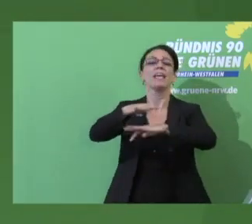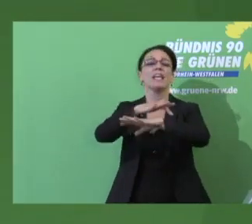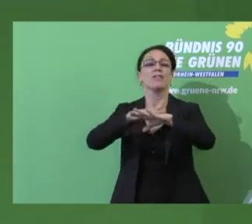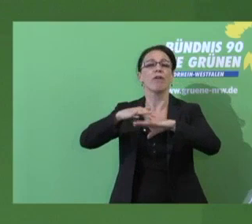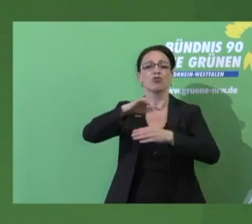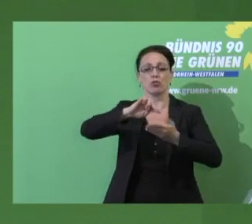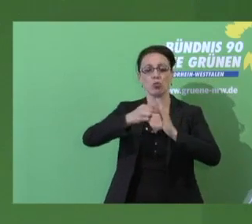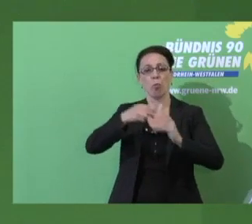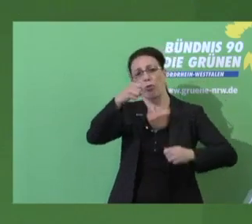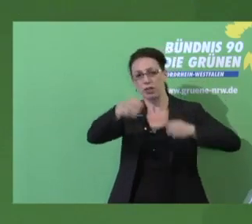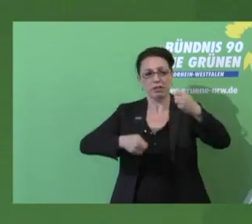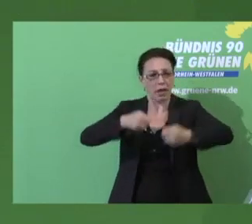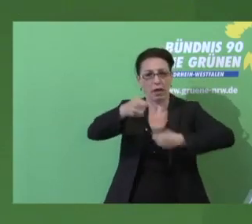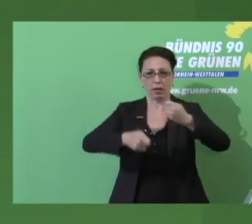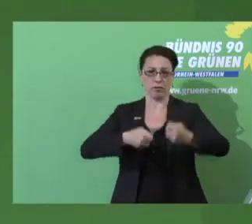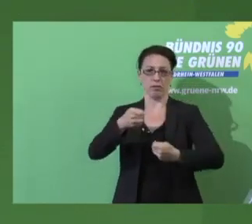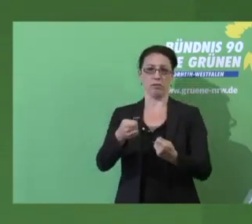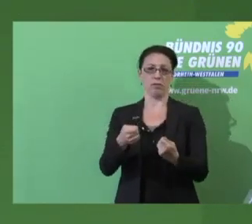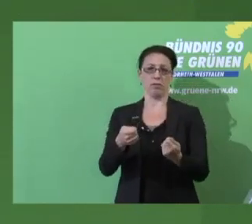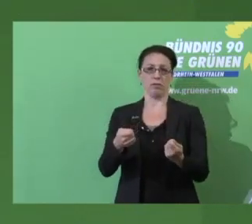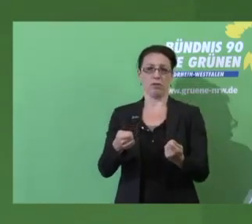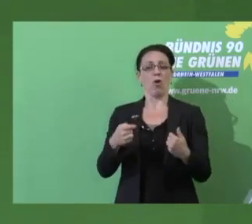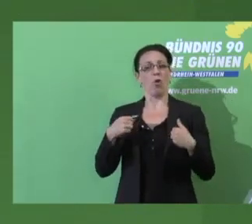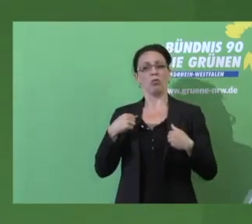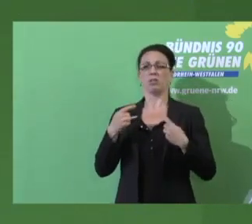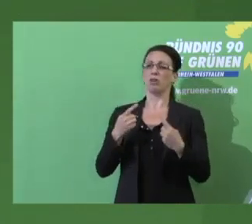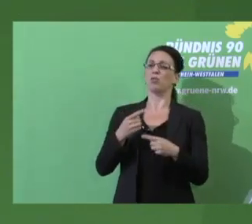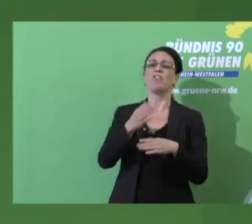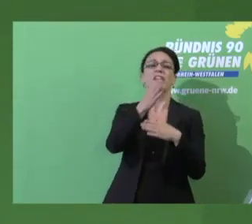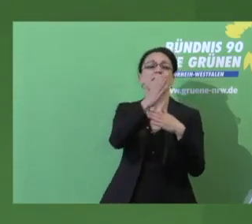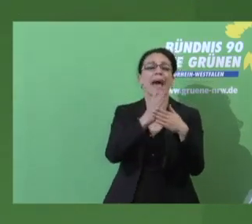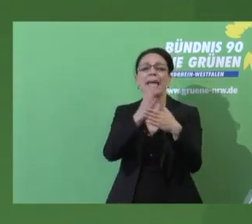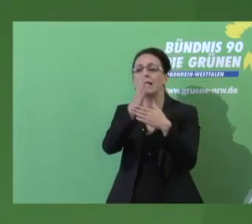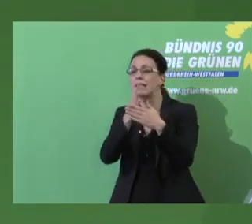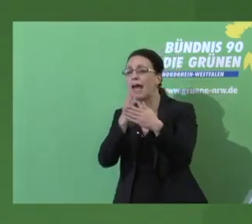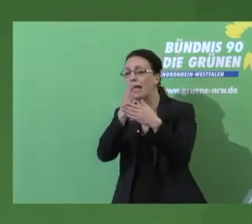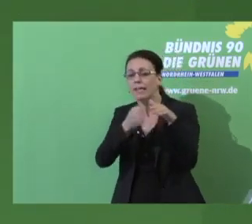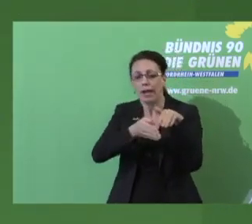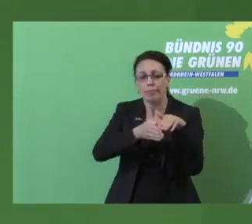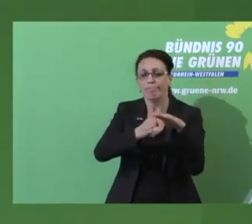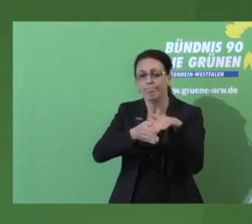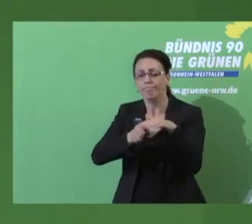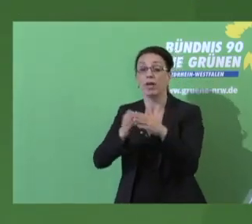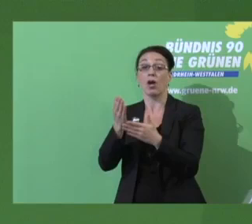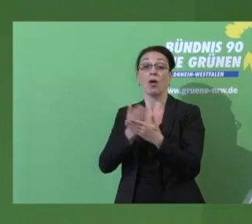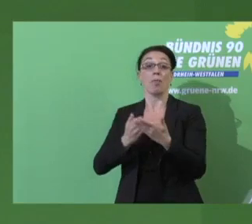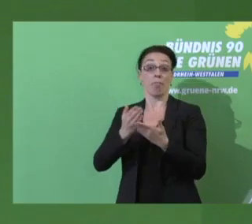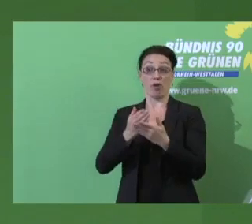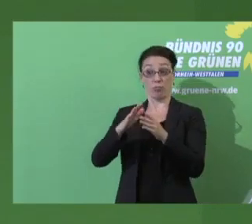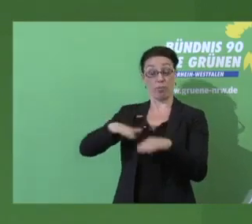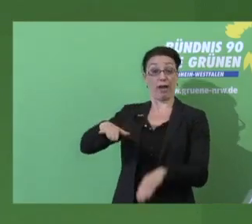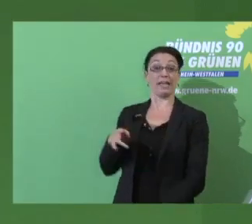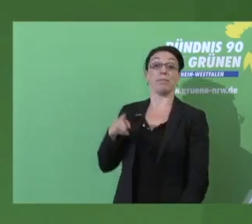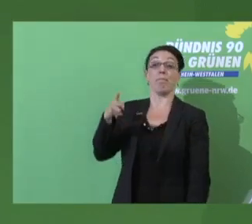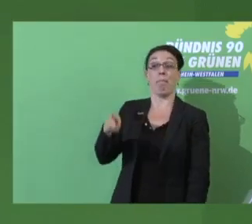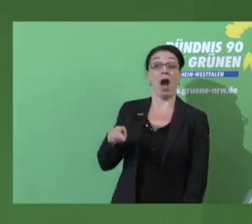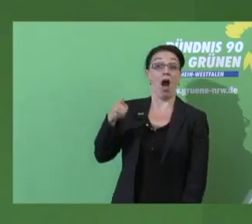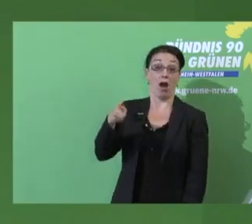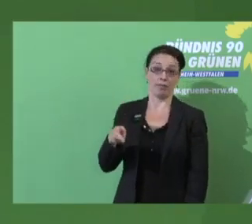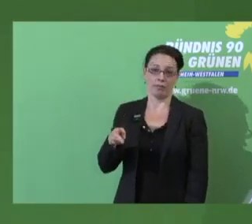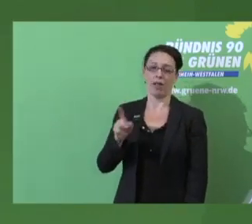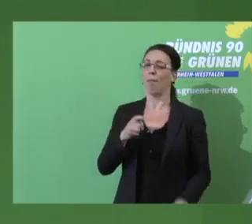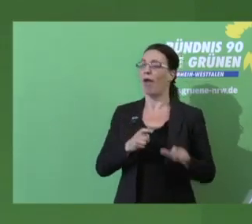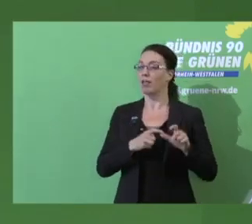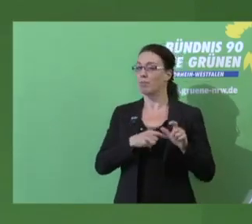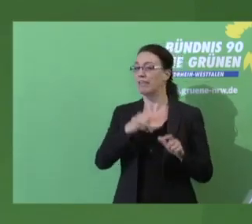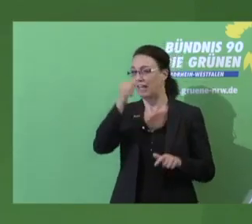Betonpolitik. Und auch hier werden nur Partikularinteressen vertreten. Beispiel im Bereich Bahn, auch wenn man das da ein bisschen geschickter macht,